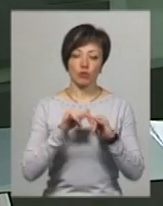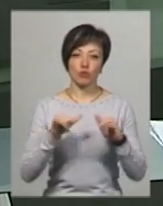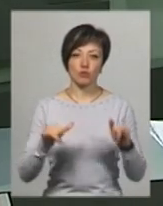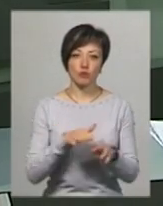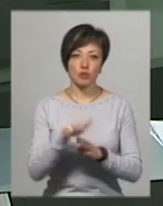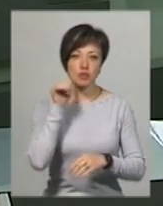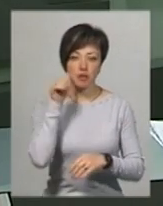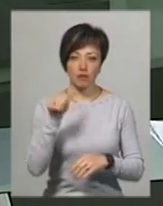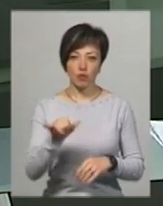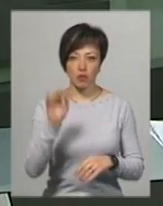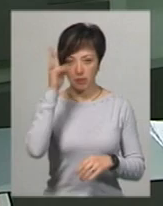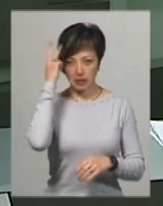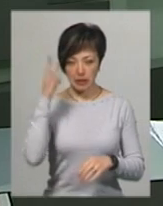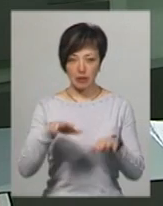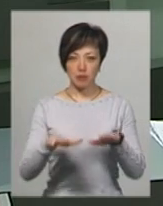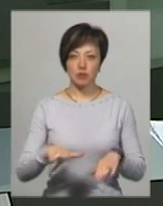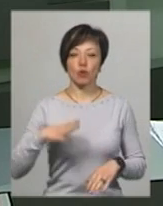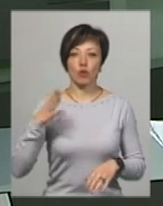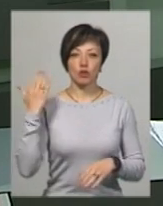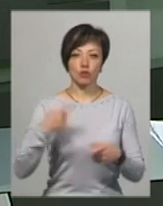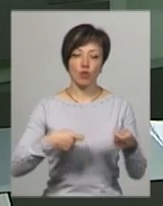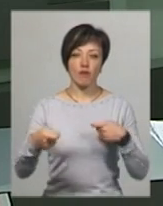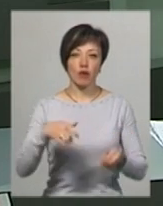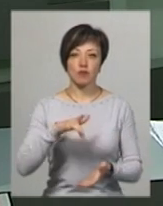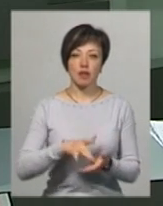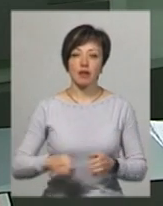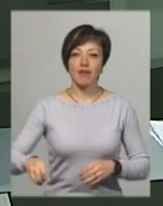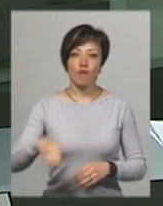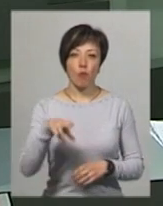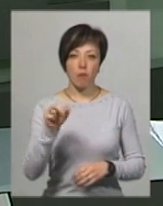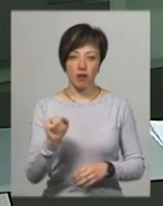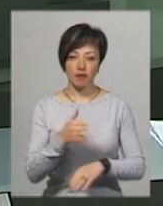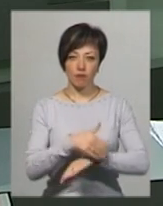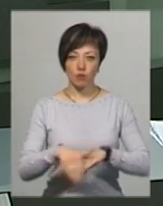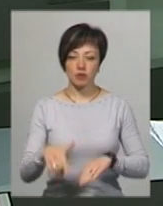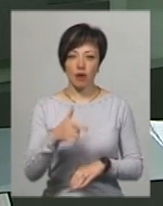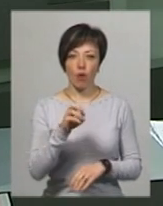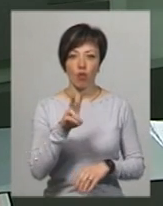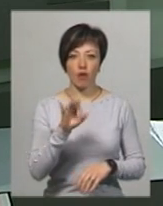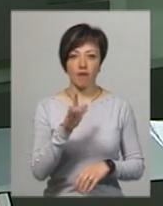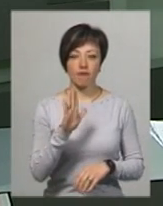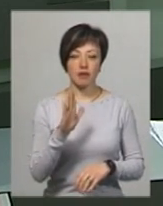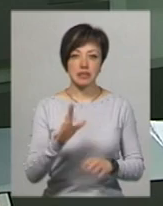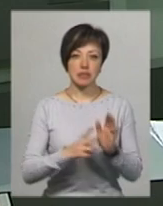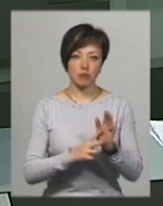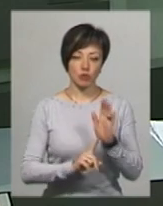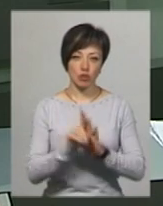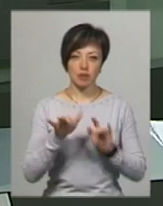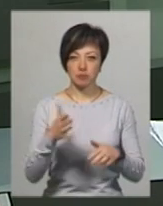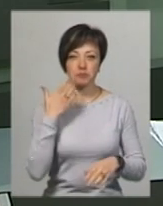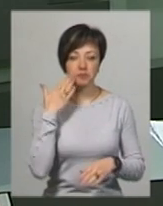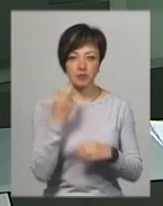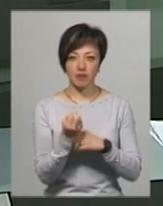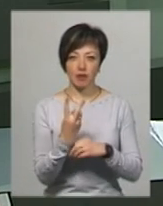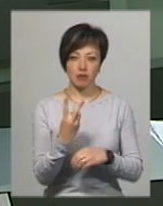відбудеться завтра в Хмельницькому на місці колишнього торгівельного центру «Європа», що на вулиці Геологів 7. Початок заходу орієнтовно